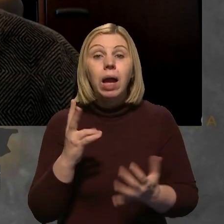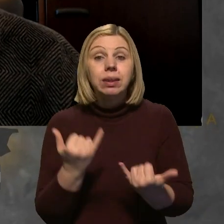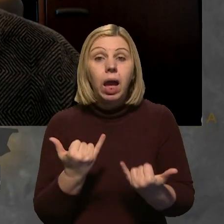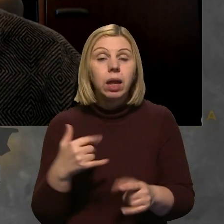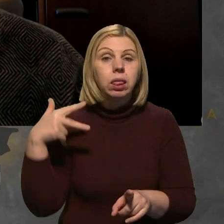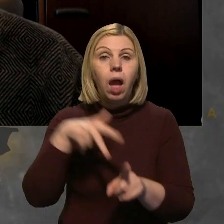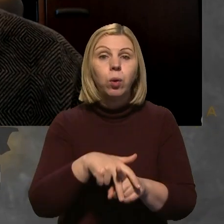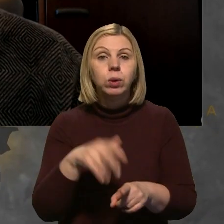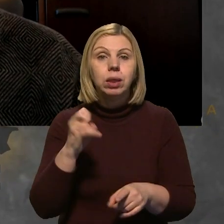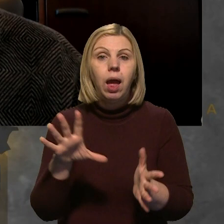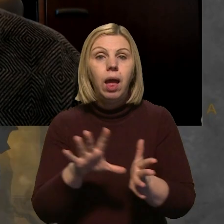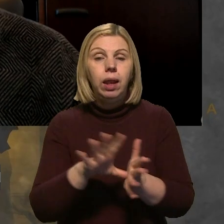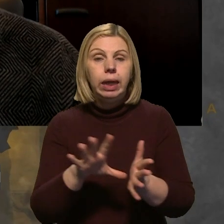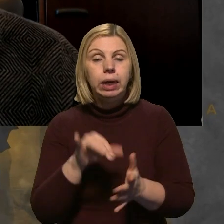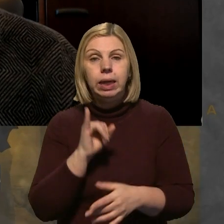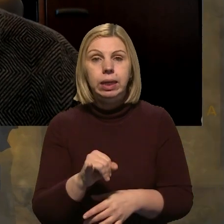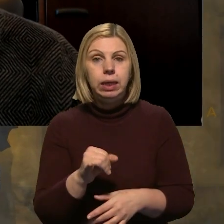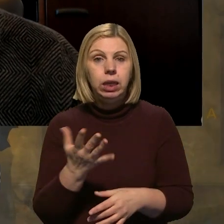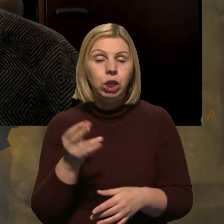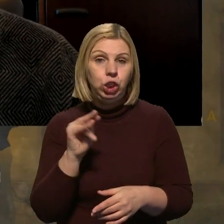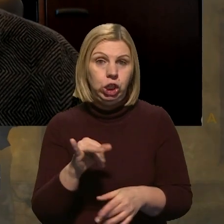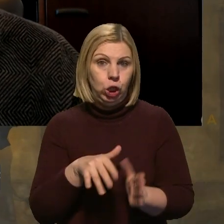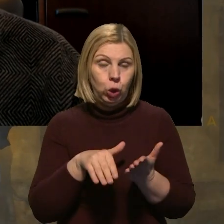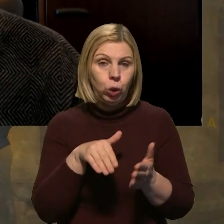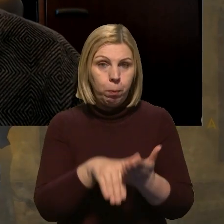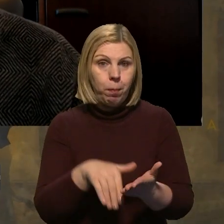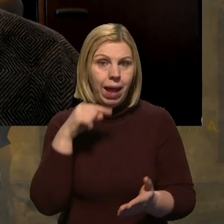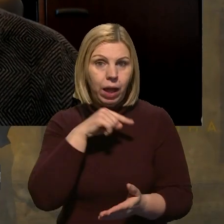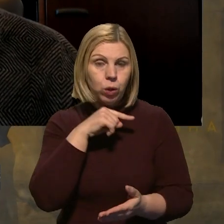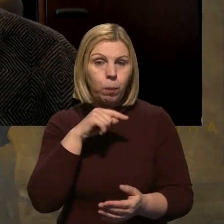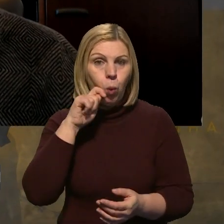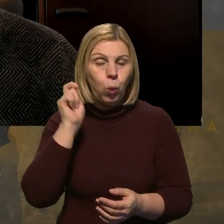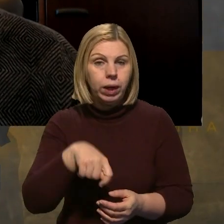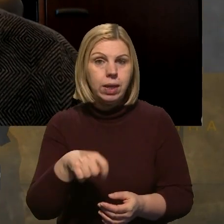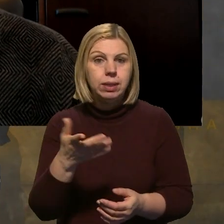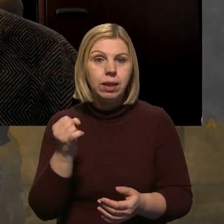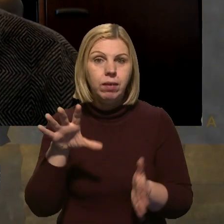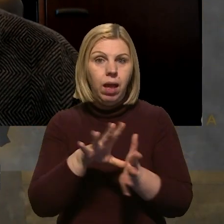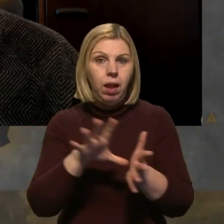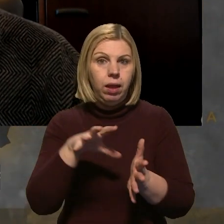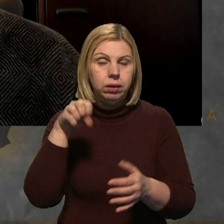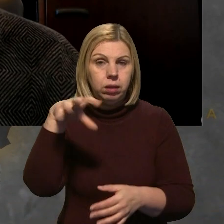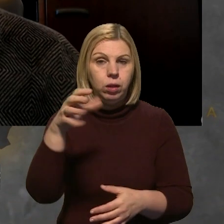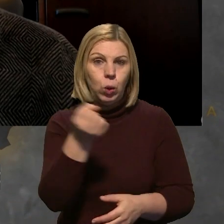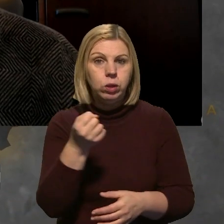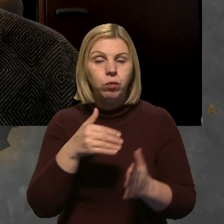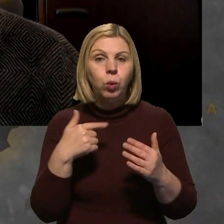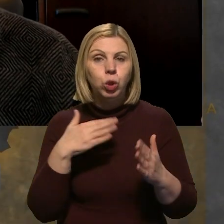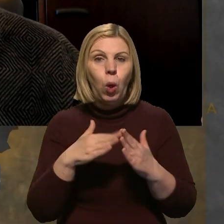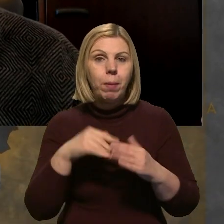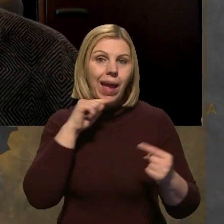навантаження на енергосистему, і чи допомогла економія українців, енергоносіїв у себе вдома?